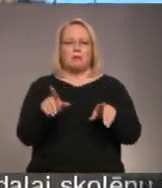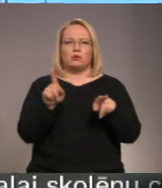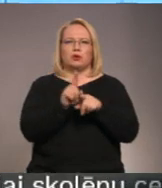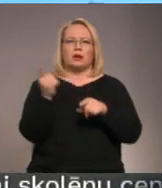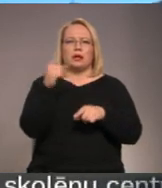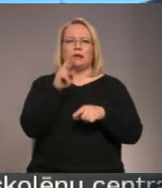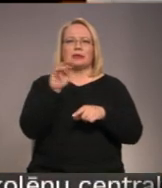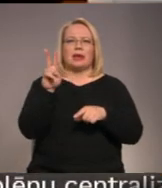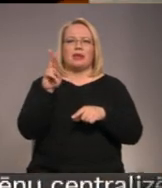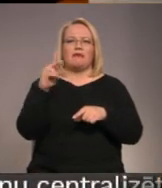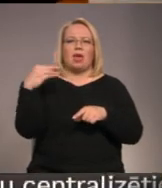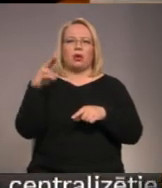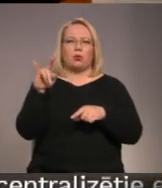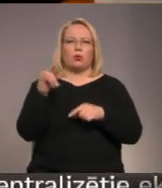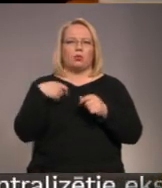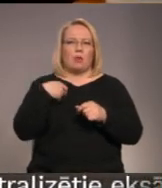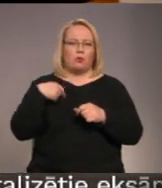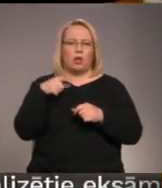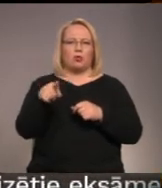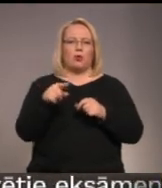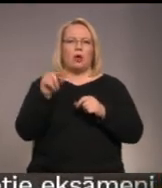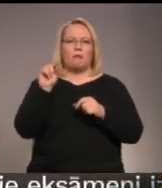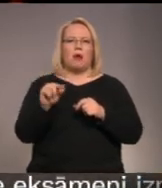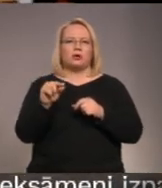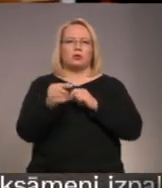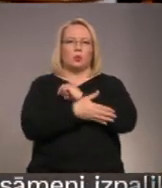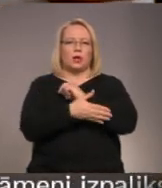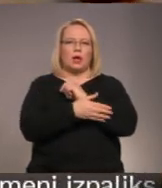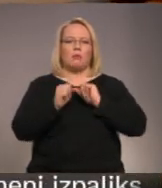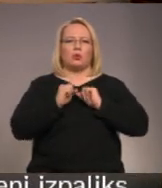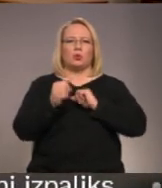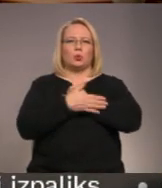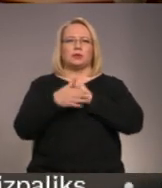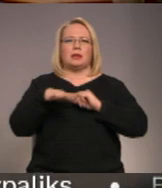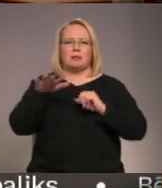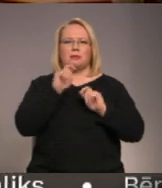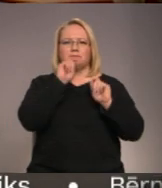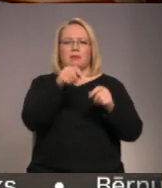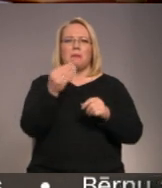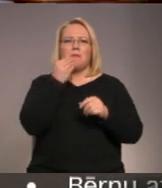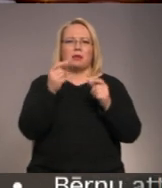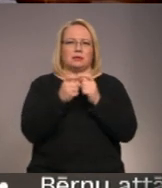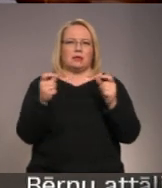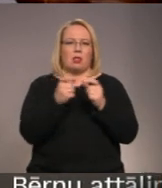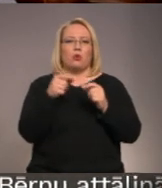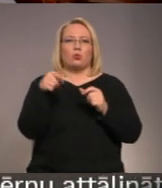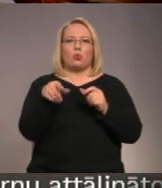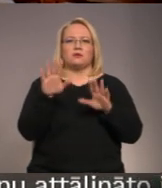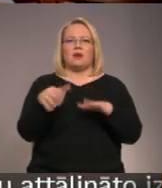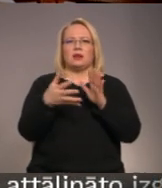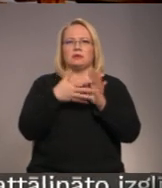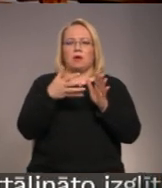skrīveru deputāti. Vien tur masturīgajam un trūcīgajam ģimenēm tiek piešķirti pārtikas taloni, kuras varot izmantot